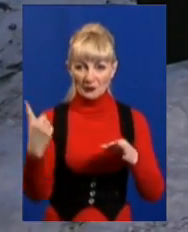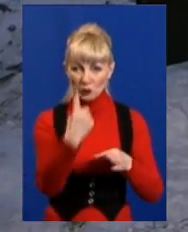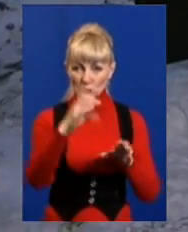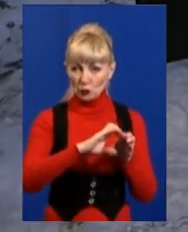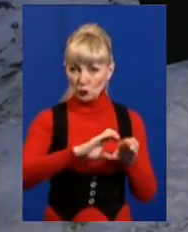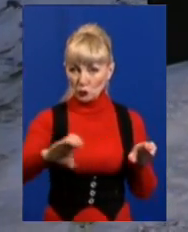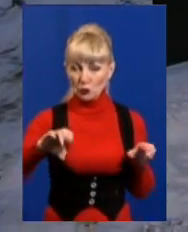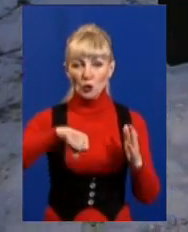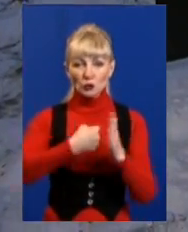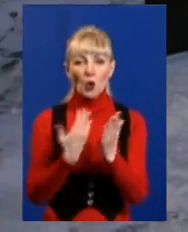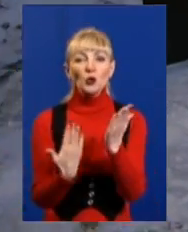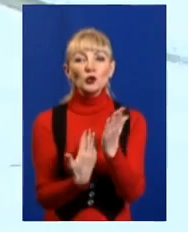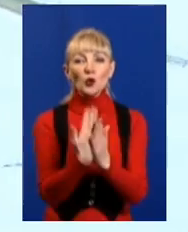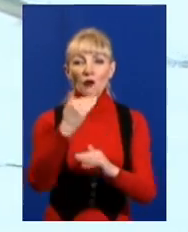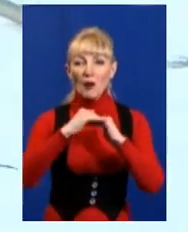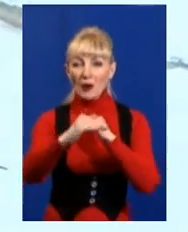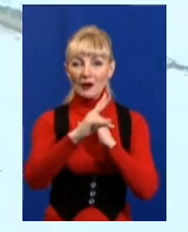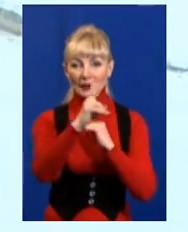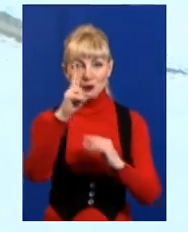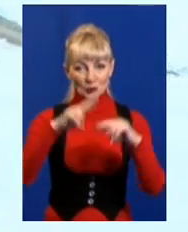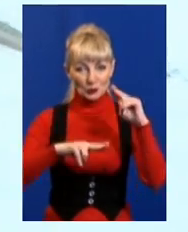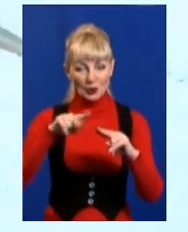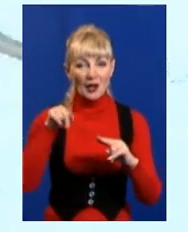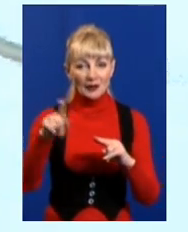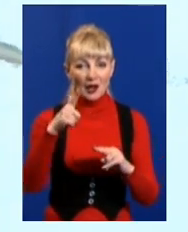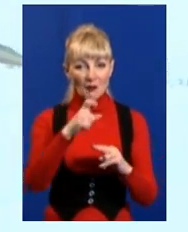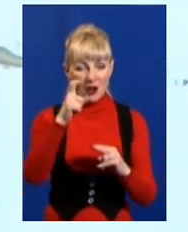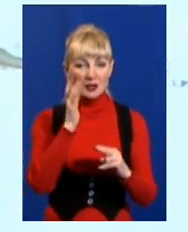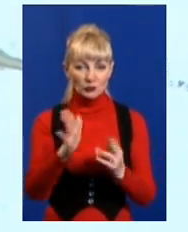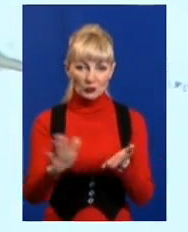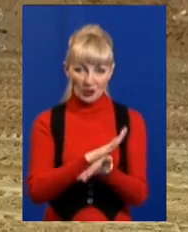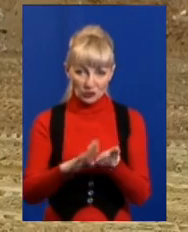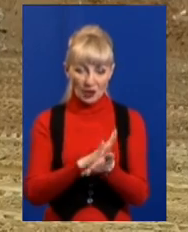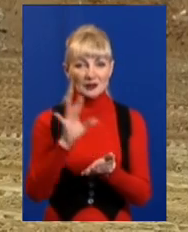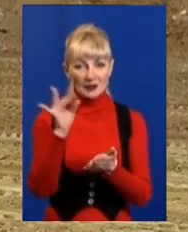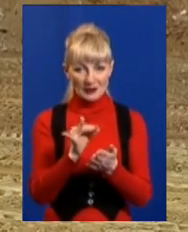протягнуть до нового полігону, що будується. Там газ проходитиме очистку і обробку.